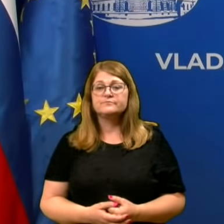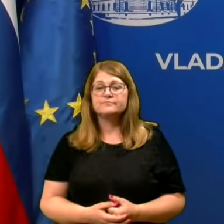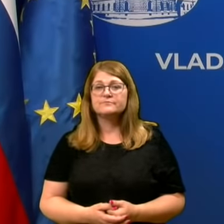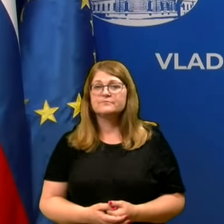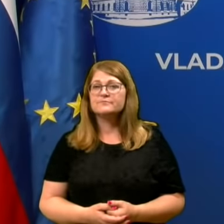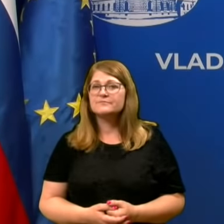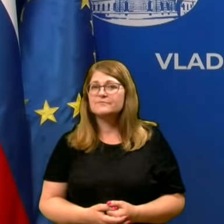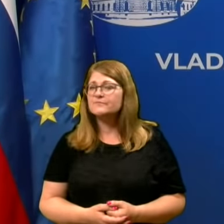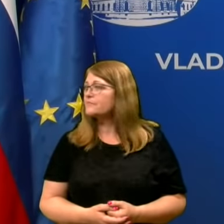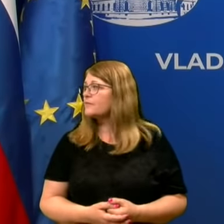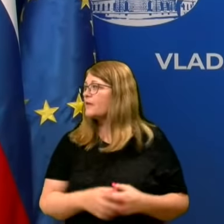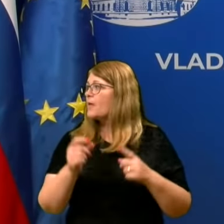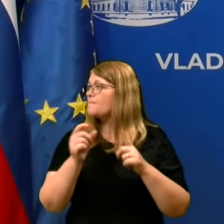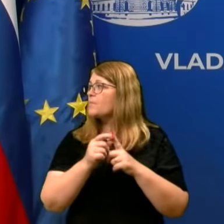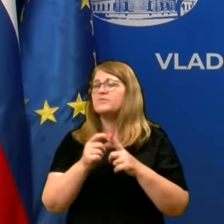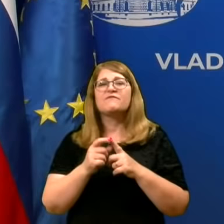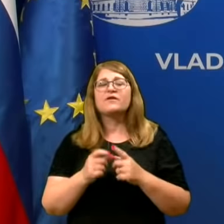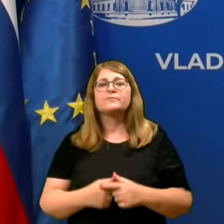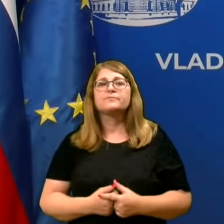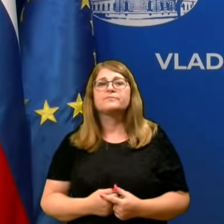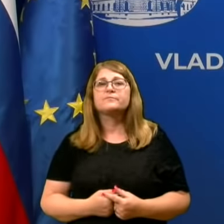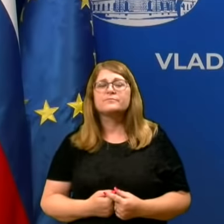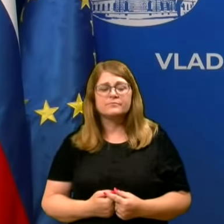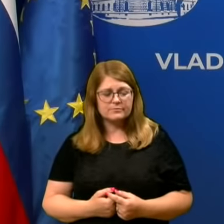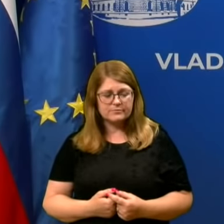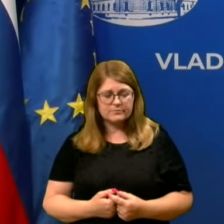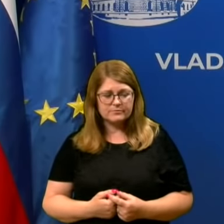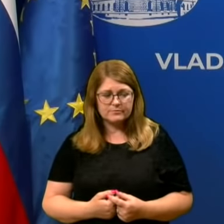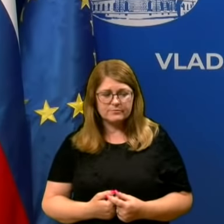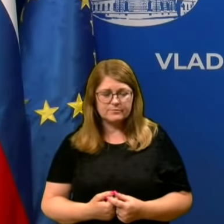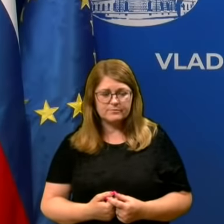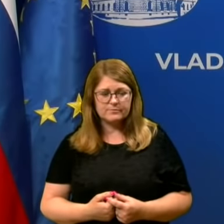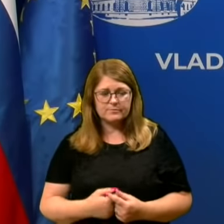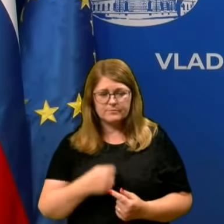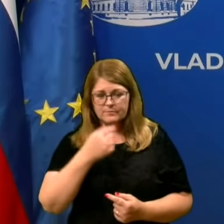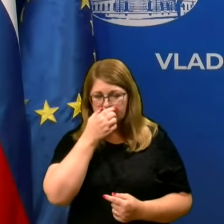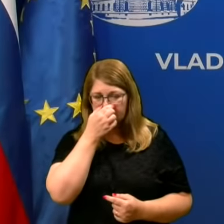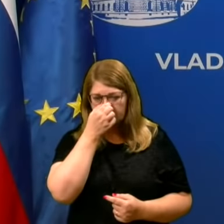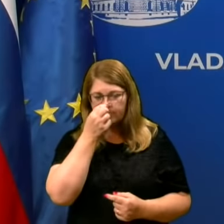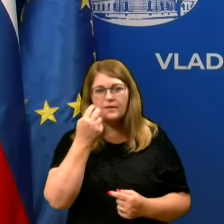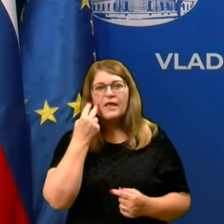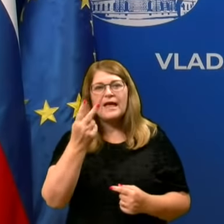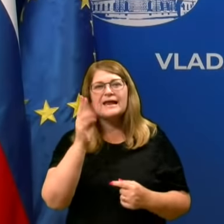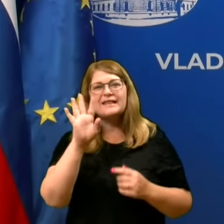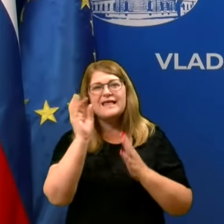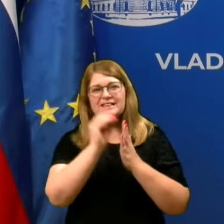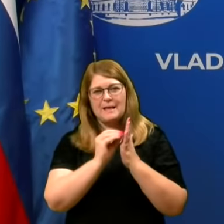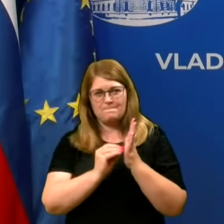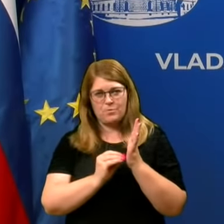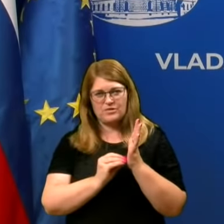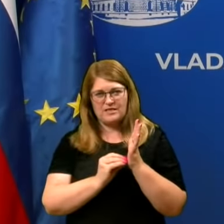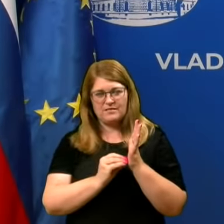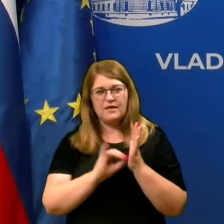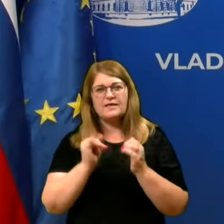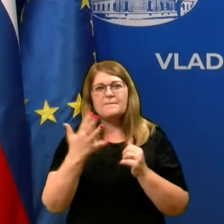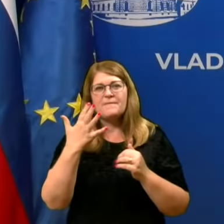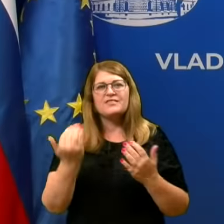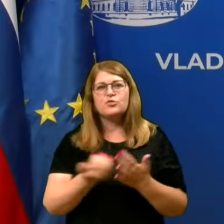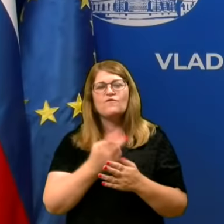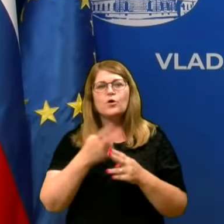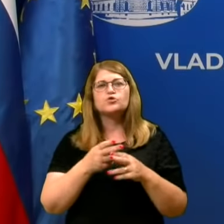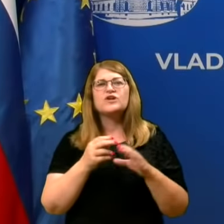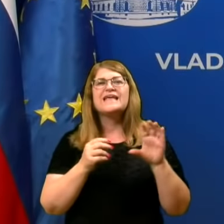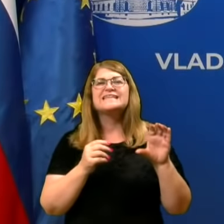Še tam popiteve, tudi vprašanje za vas. Mene zanima, glede na podatke COVID-slevdilnika, je pet novih okušb v